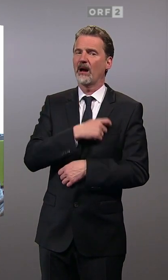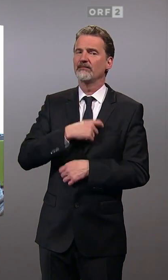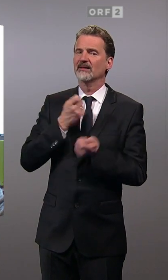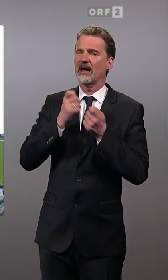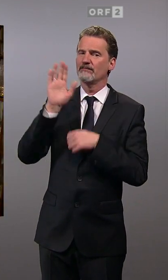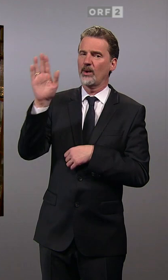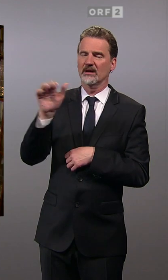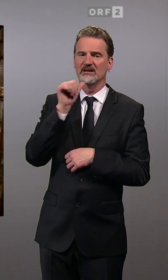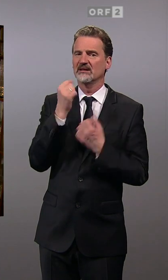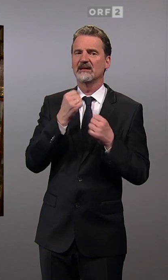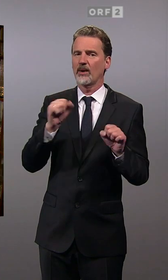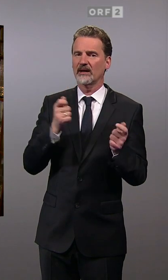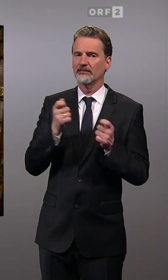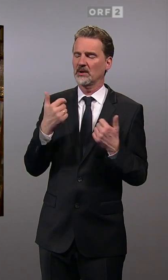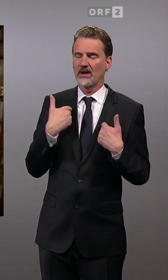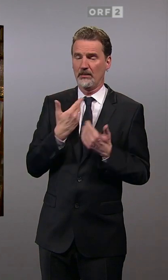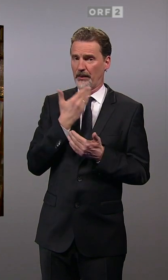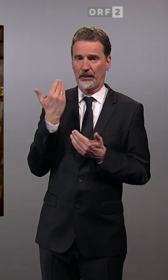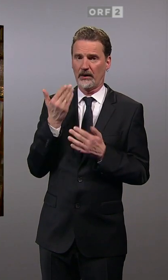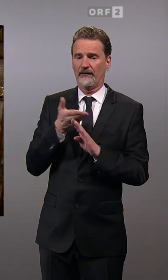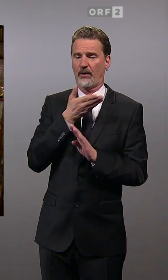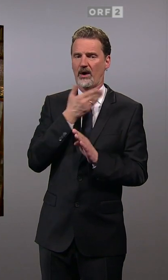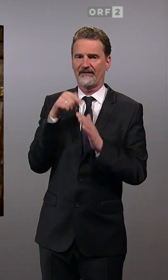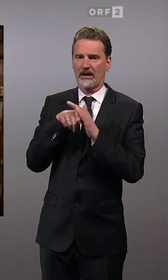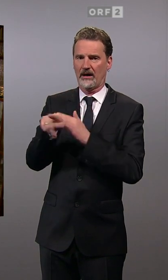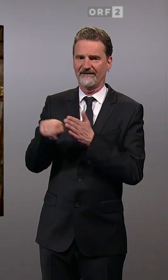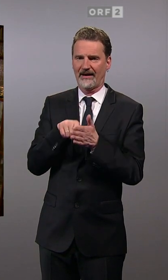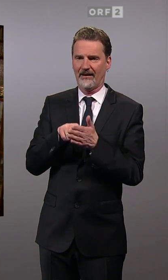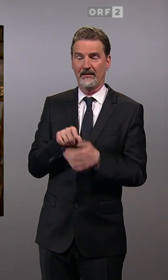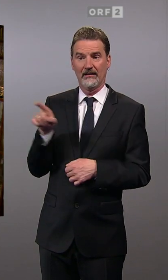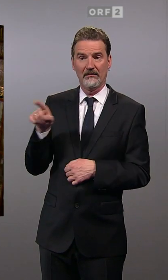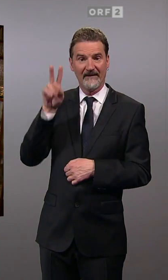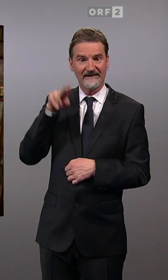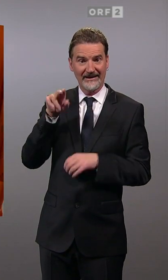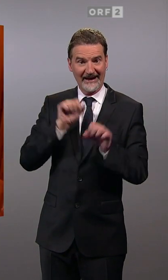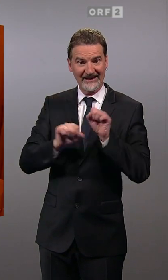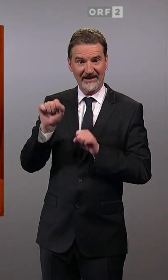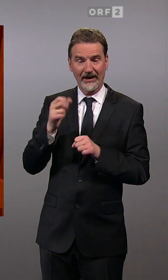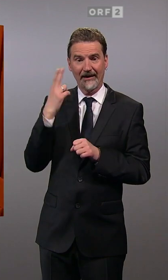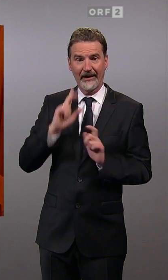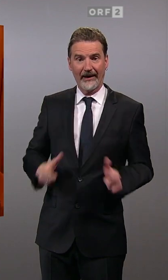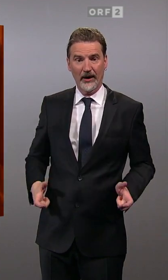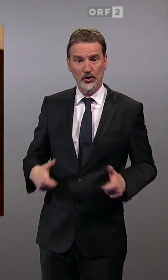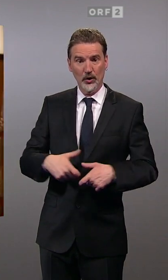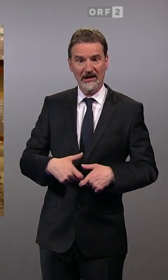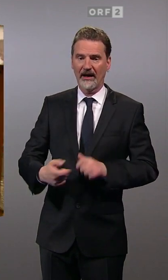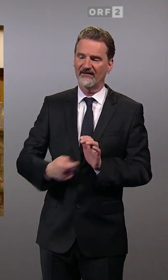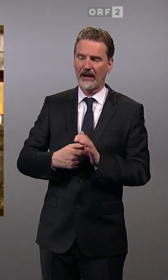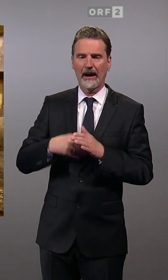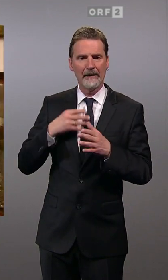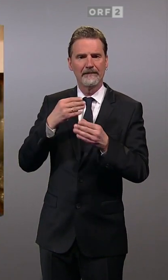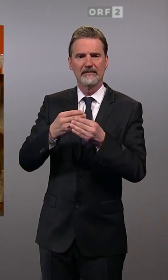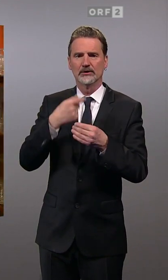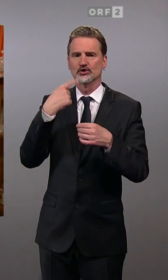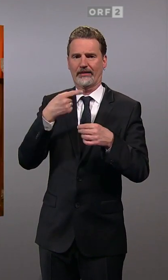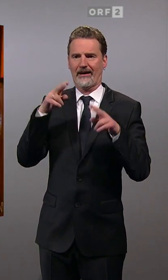ich auch nicht wählen. Mitspracherecht fordert hingegen der pensionierte Wiener Rechtsanwalt Rudolf Gürtler. Seit mehr als 60 Jahren liegt